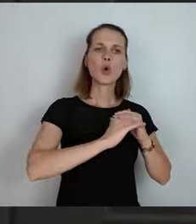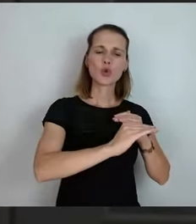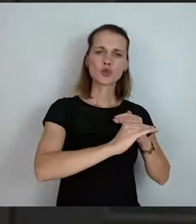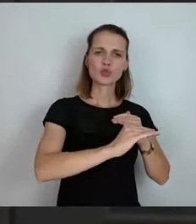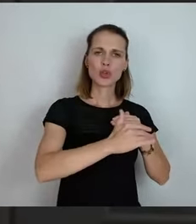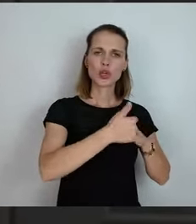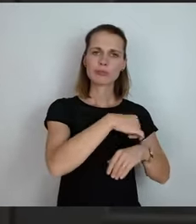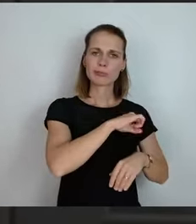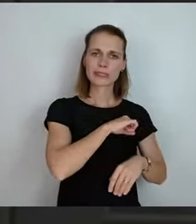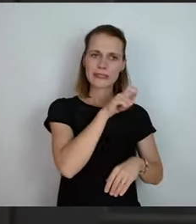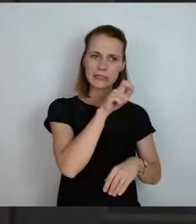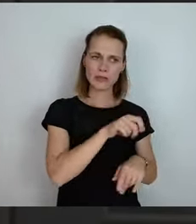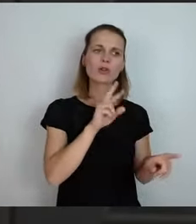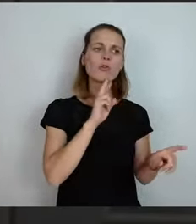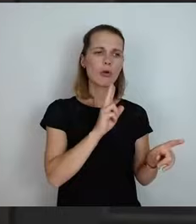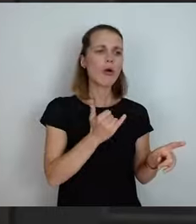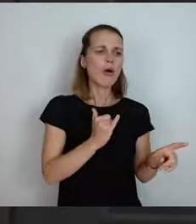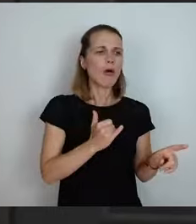Grundstücke zur Verfügung stellen.